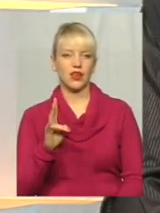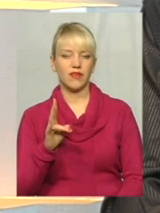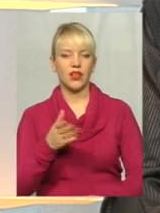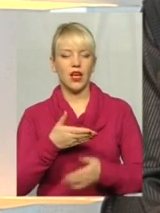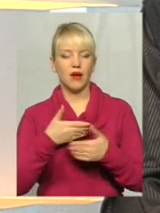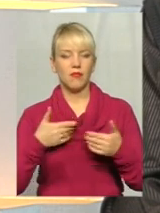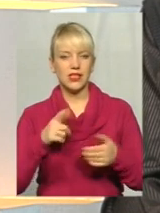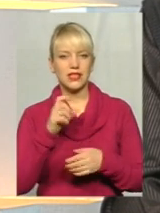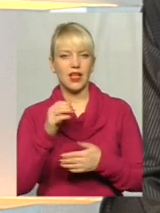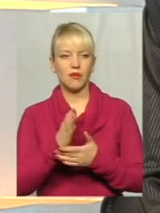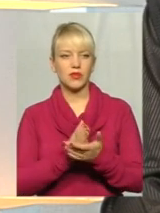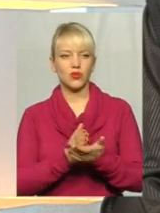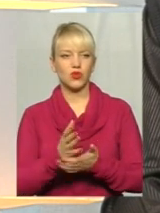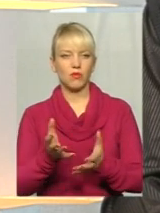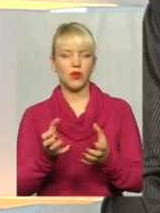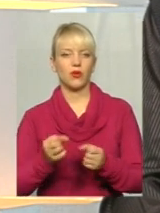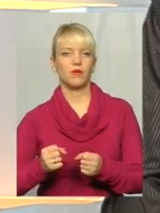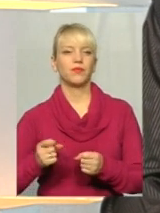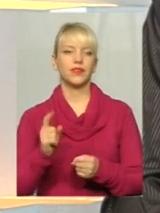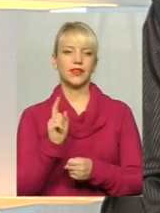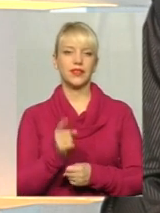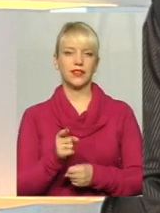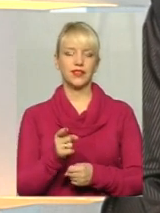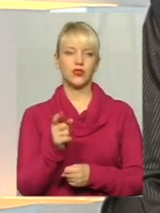за обслуговування беремо 1200.